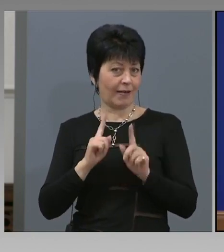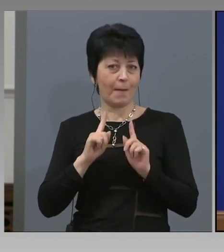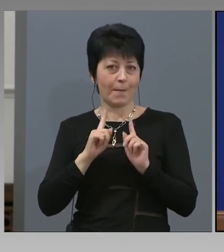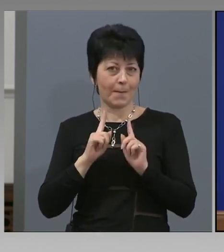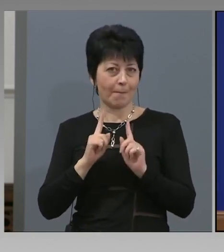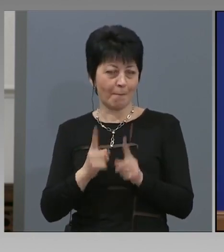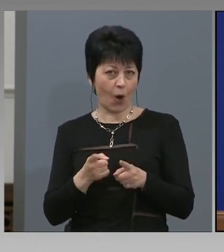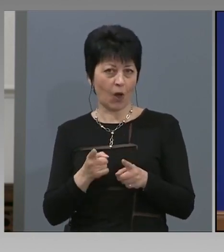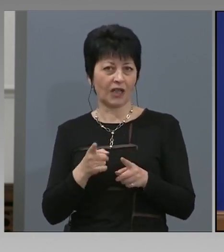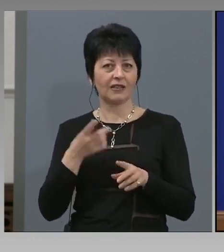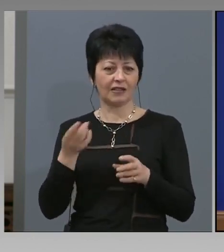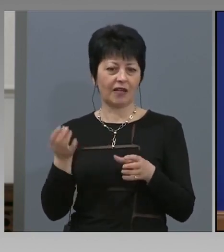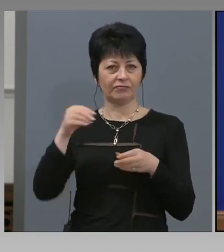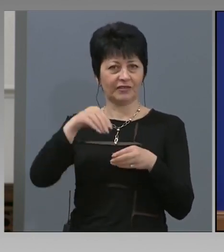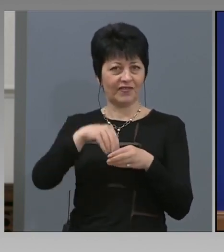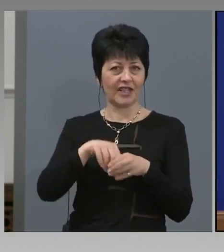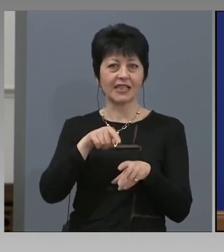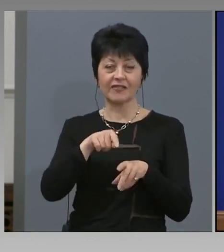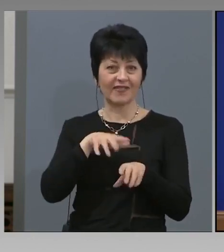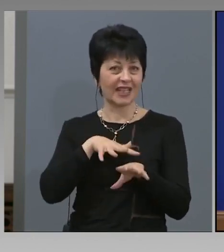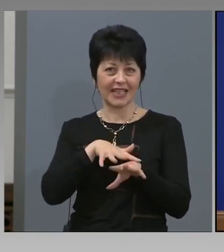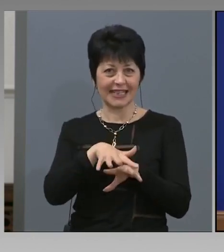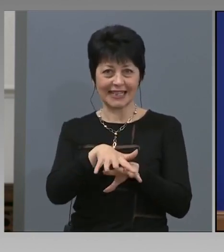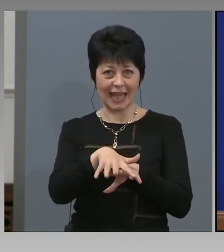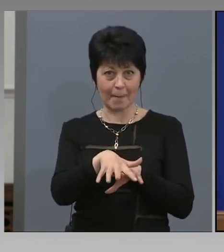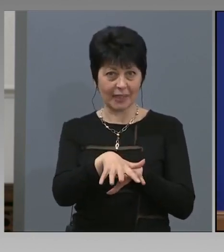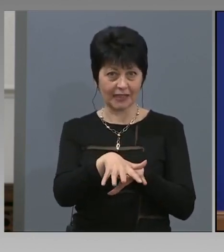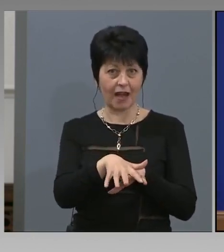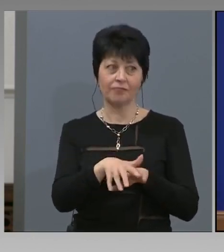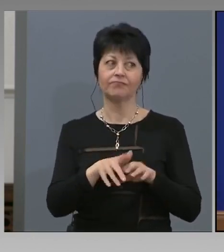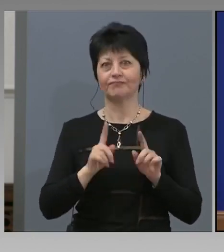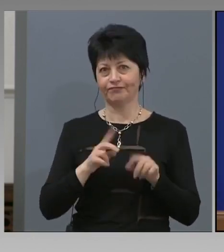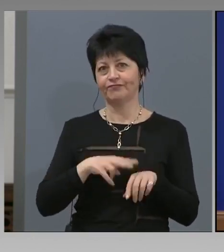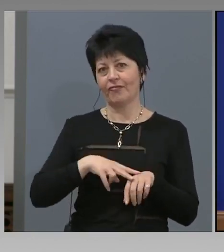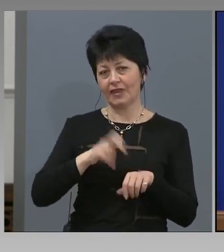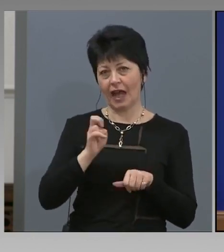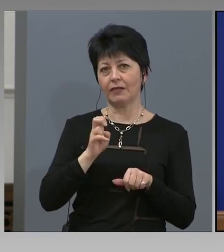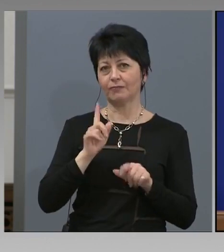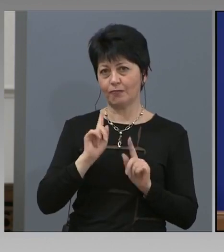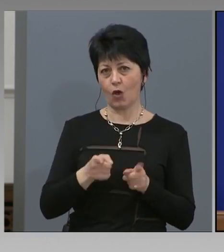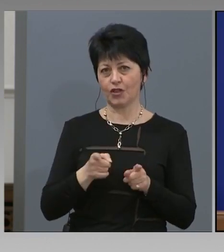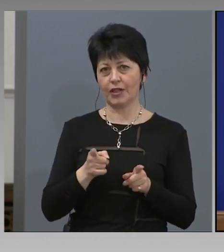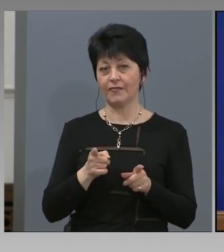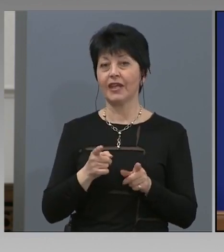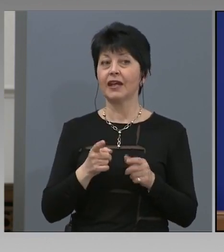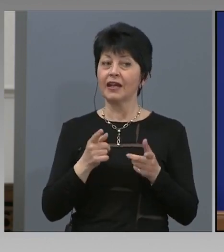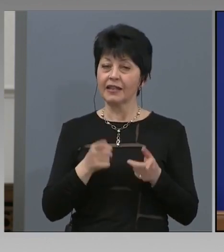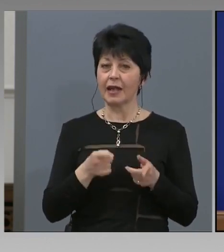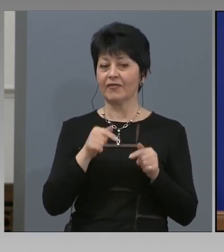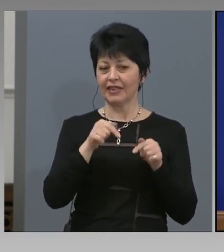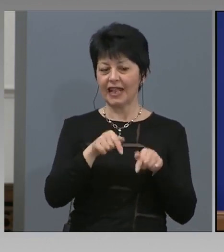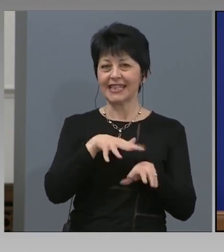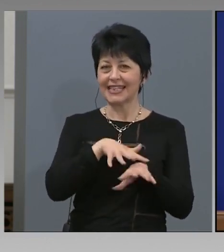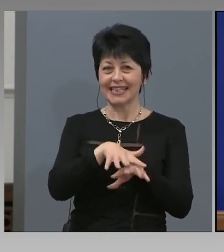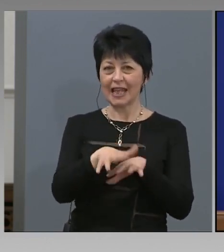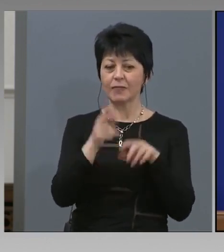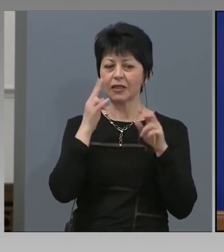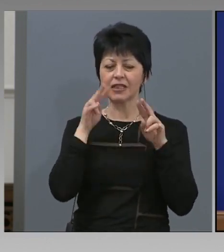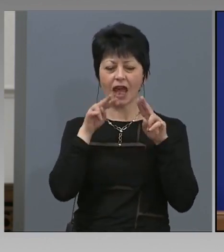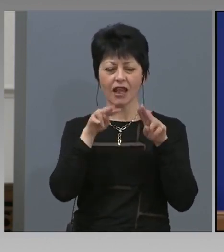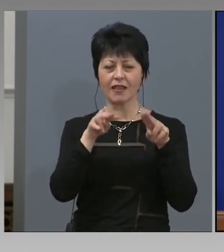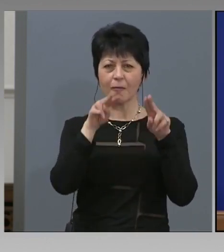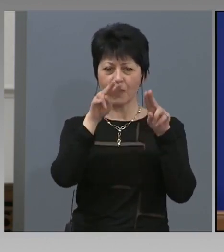в системата, разбира се, че не ще могат, защото ние трябва в тази система, ще трябва да се наблюдават всички, които